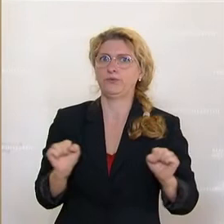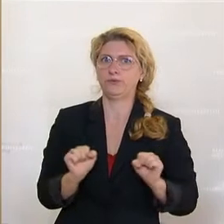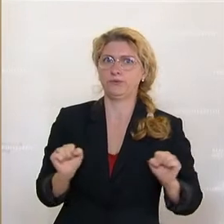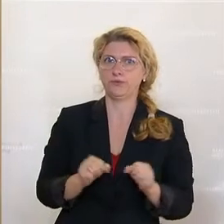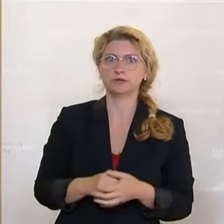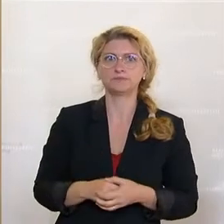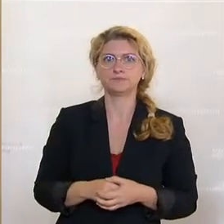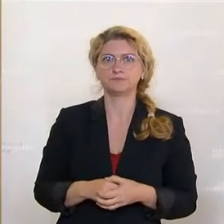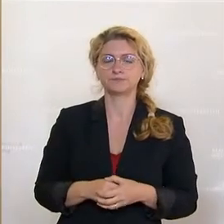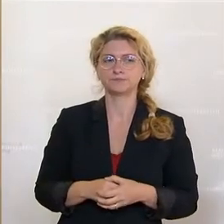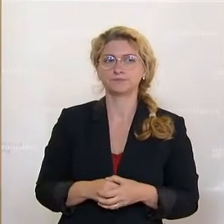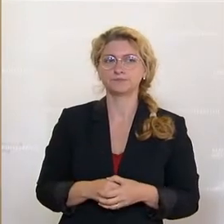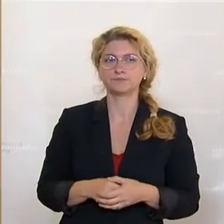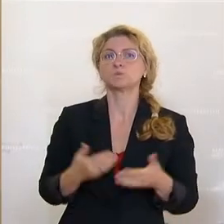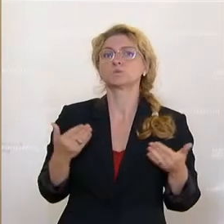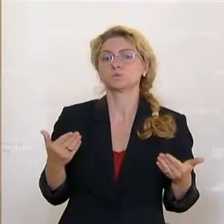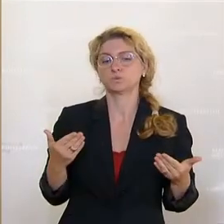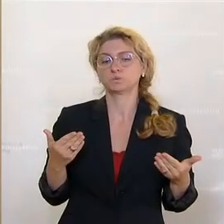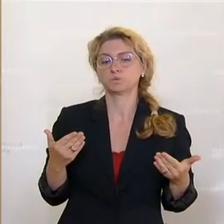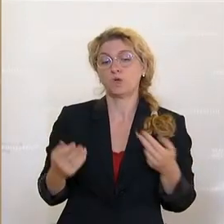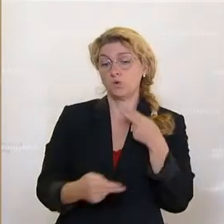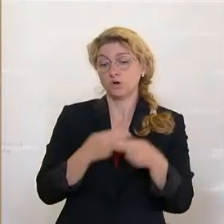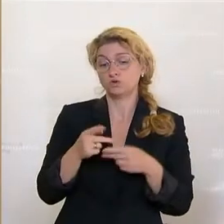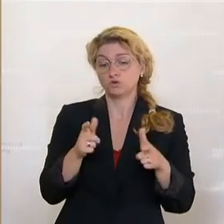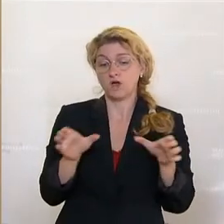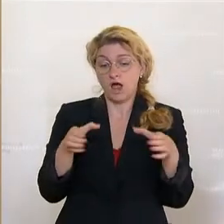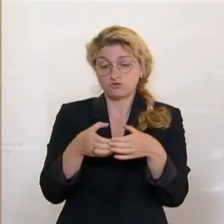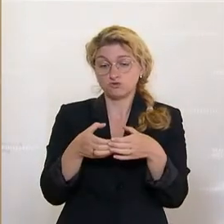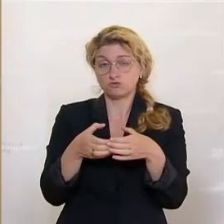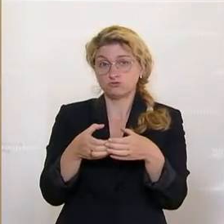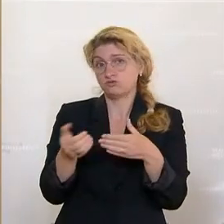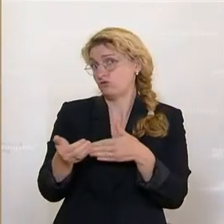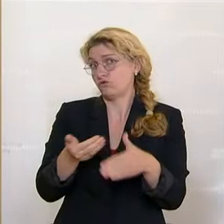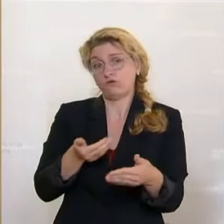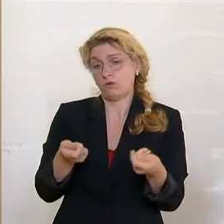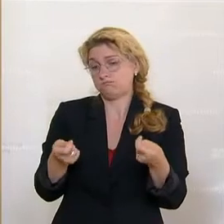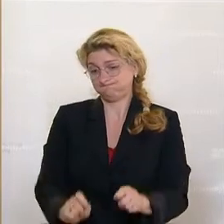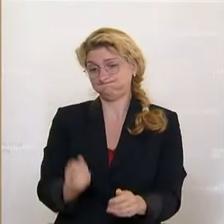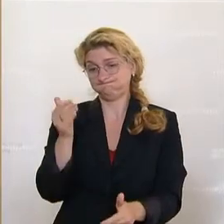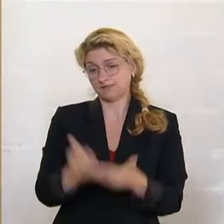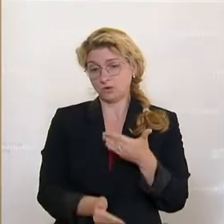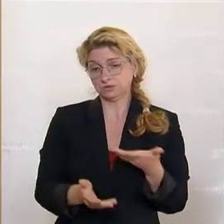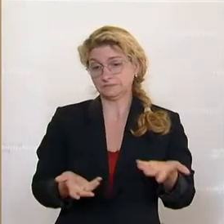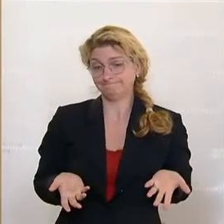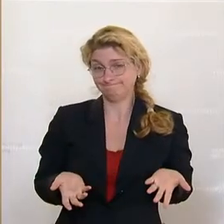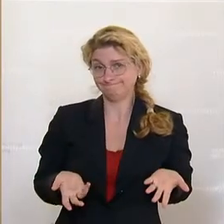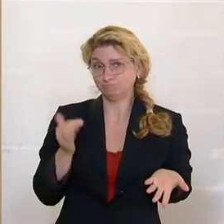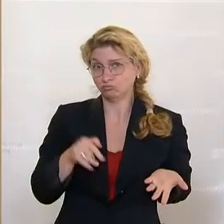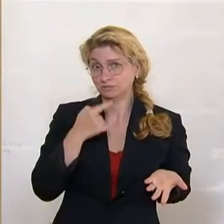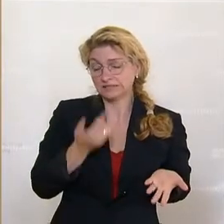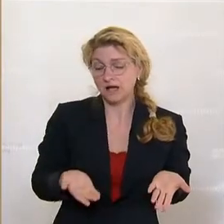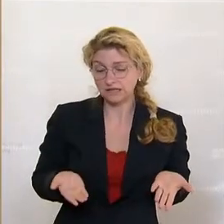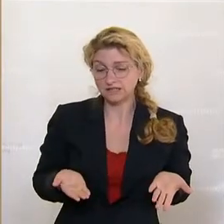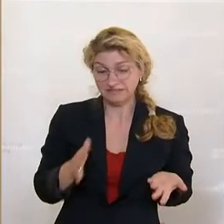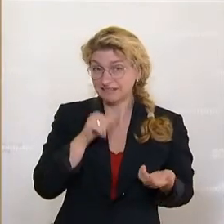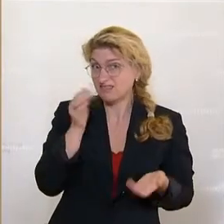abgedreht vorzeitig, das muss man sagen. Wir waren nicht fertig, nein. Jetzt wird an und für sich das große Schreddern beginnen. Die Grünen